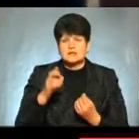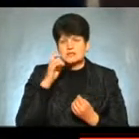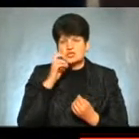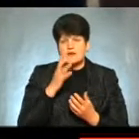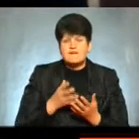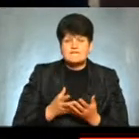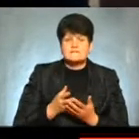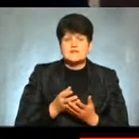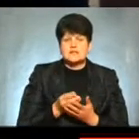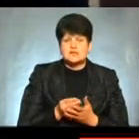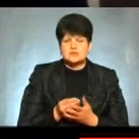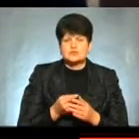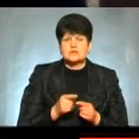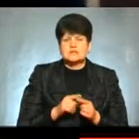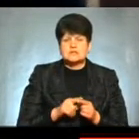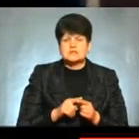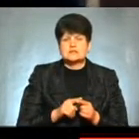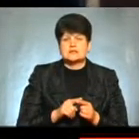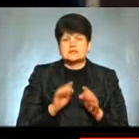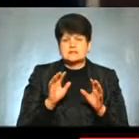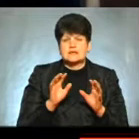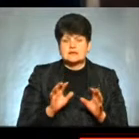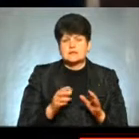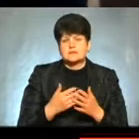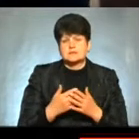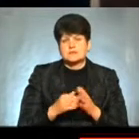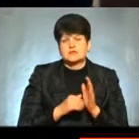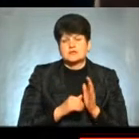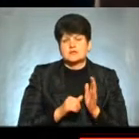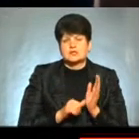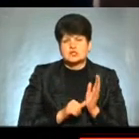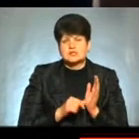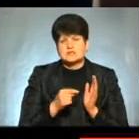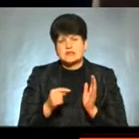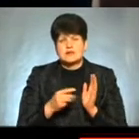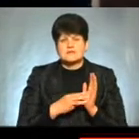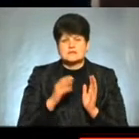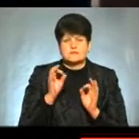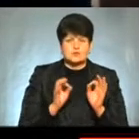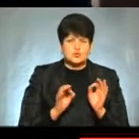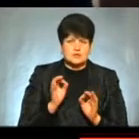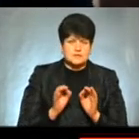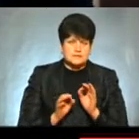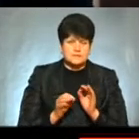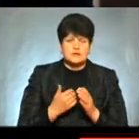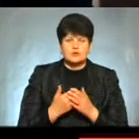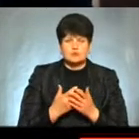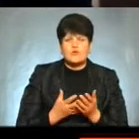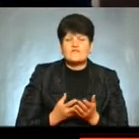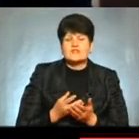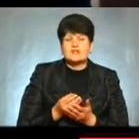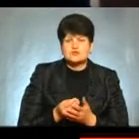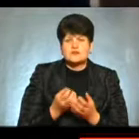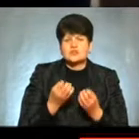фінансує цей статті нашого закону десь приблизно на 6-8% Тобто фінансування